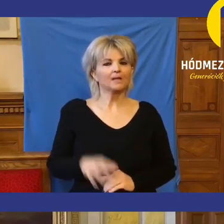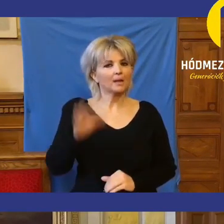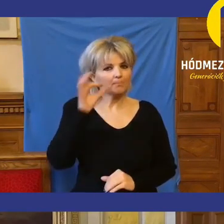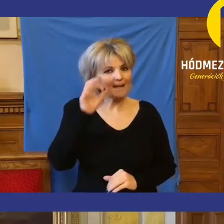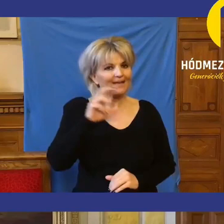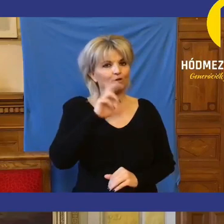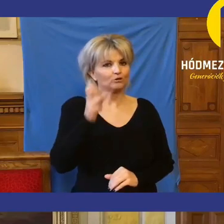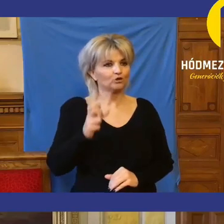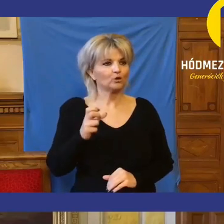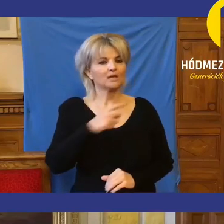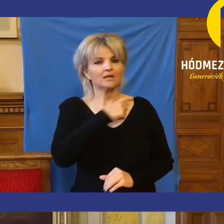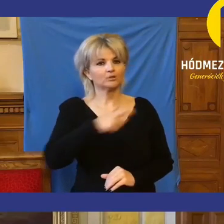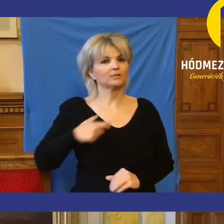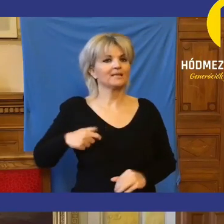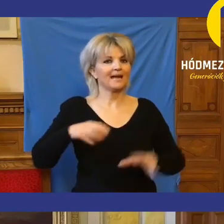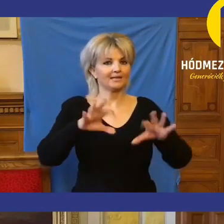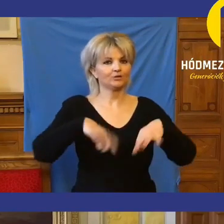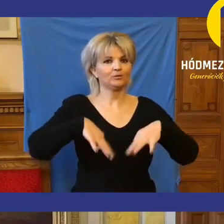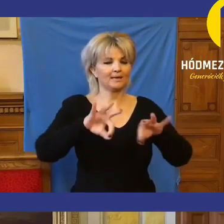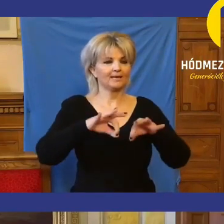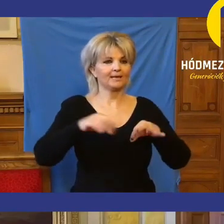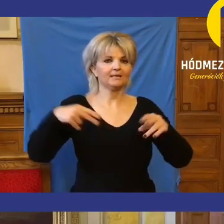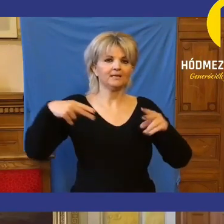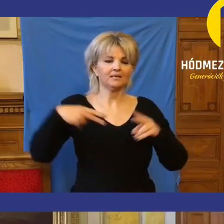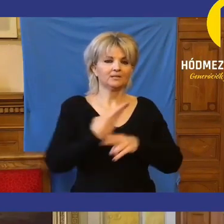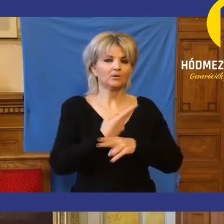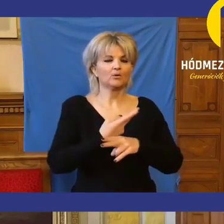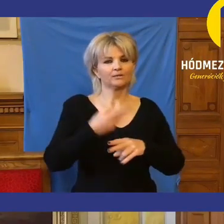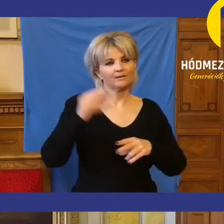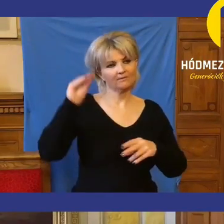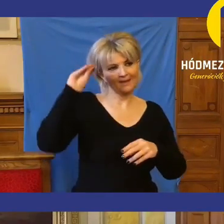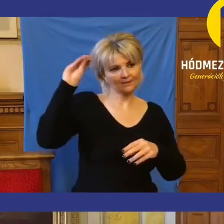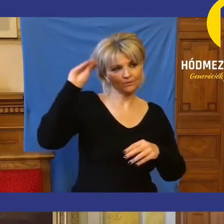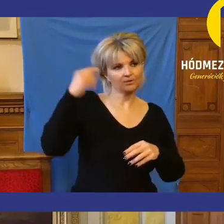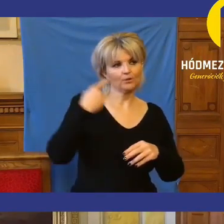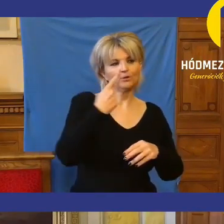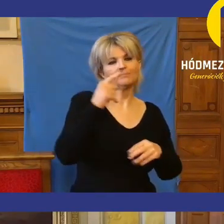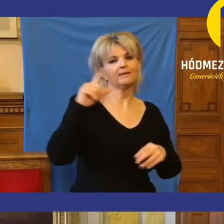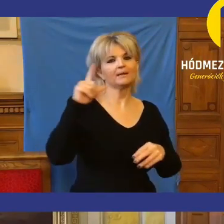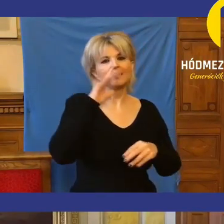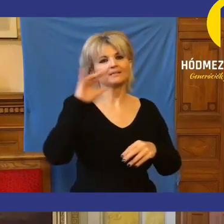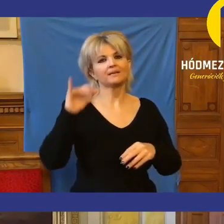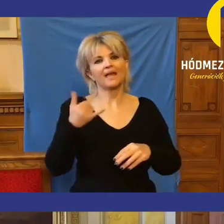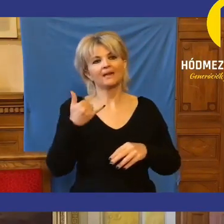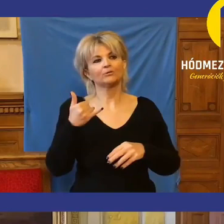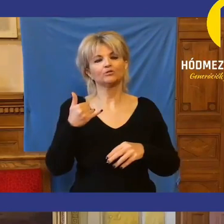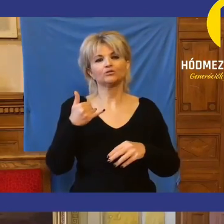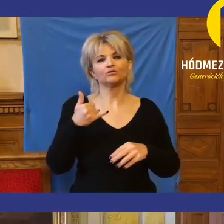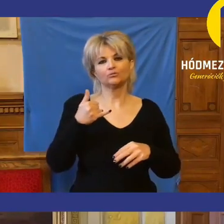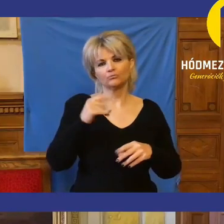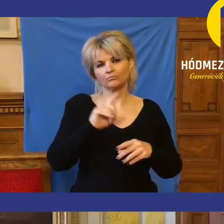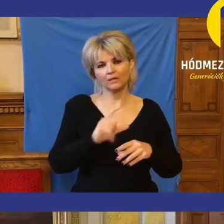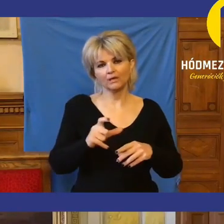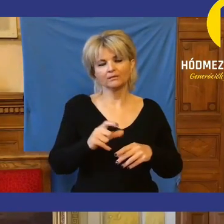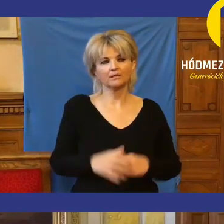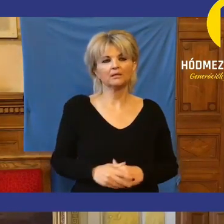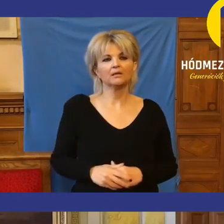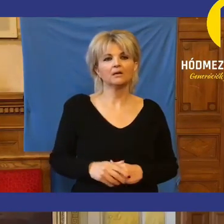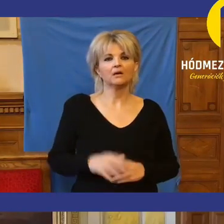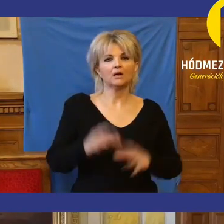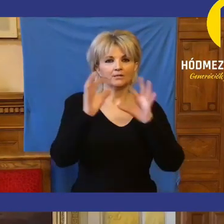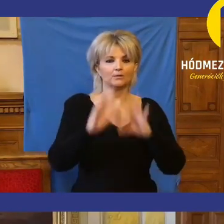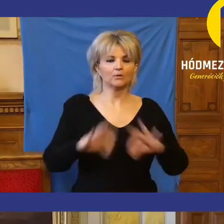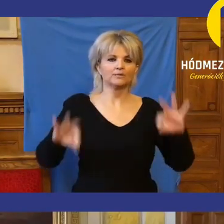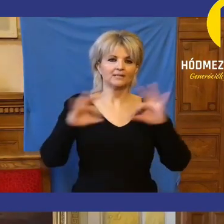Benkül Zsolt a szociális ügyekért szokott felszólalni, meg Lázár Jánosért, ő láthatóan a helyi témákat, meg mezőgazdaság, de az országos